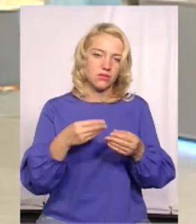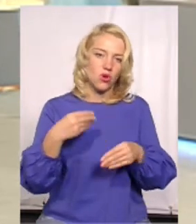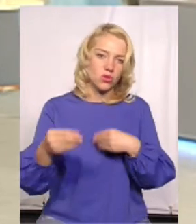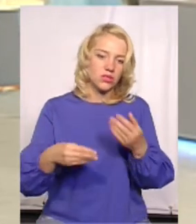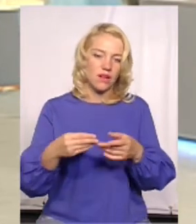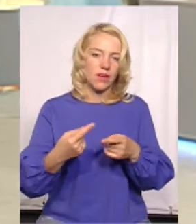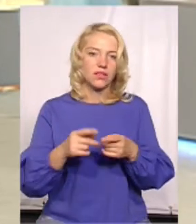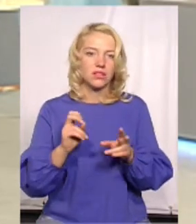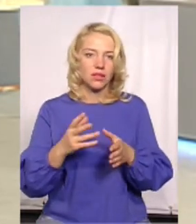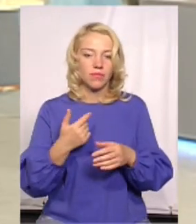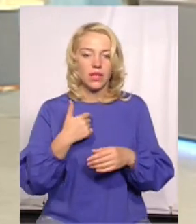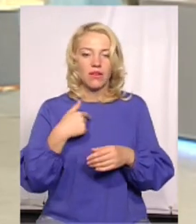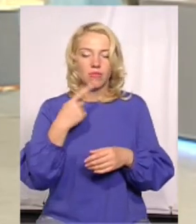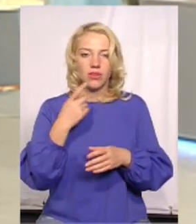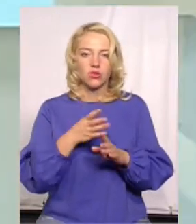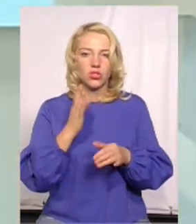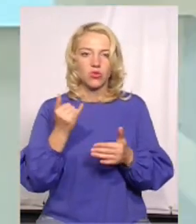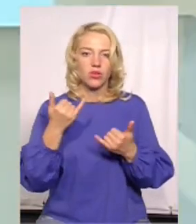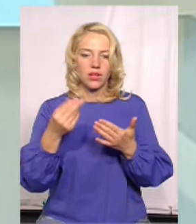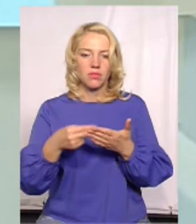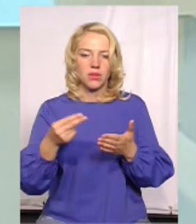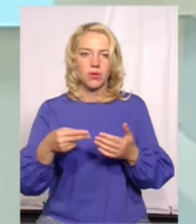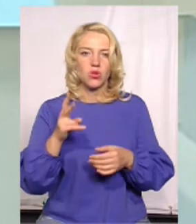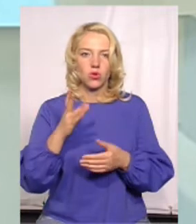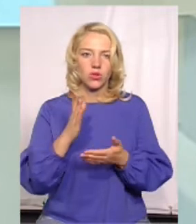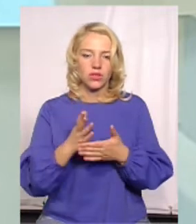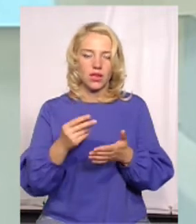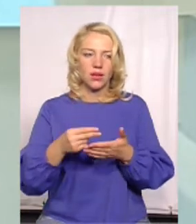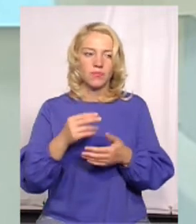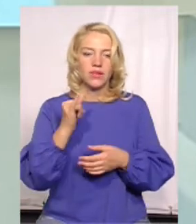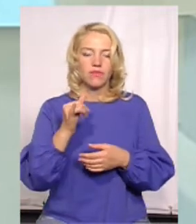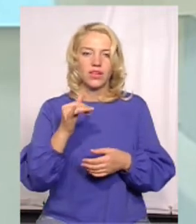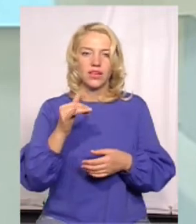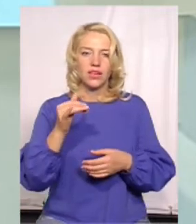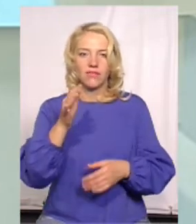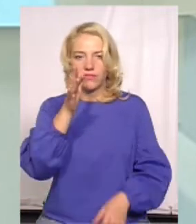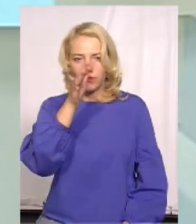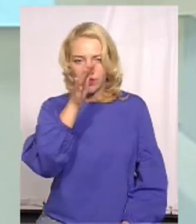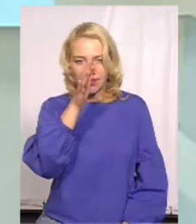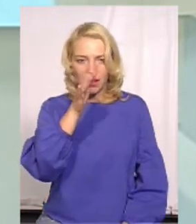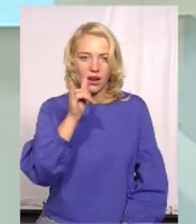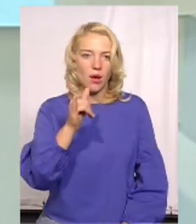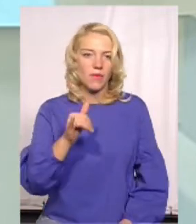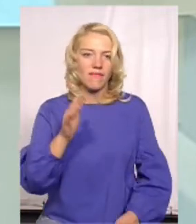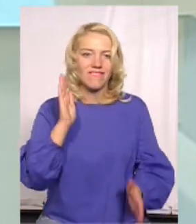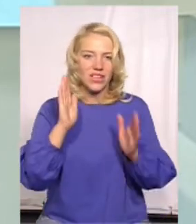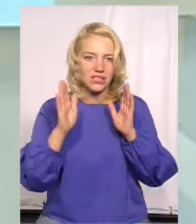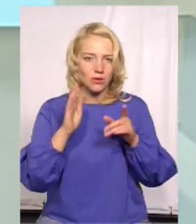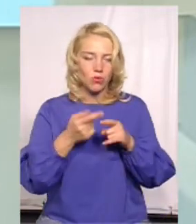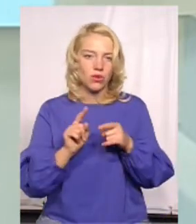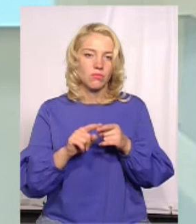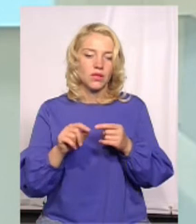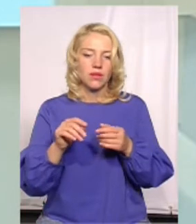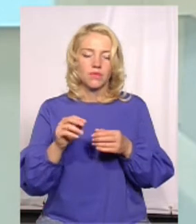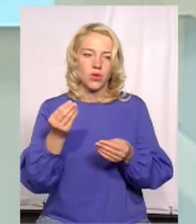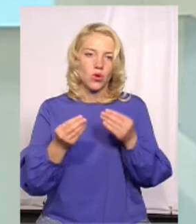підписників наших, які є в підписниках Instagram, Facebook, хтось ще не підписаний, приєднуйтесь, ми розіграємо постійно якісь